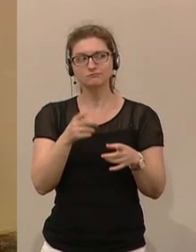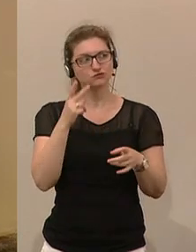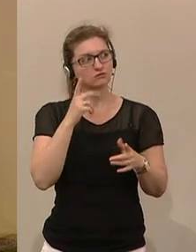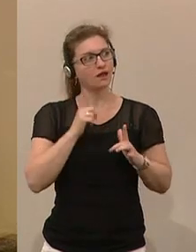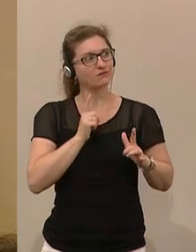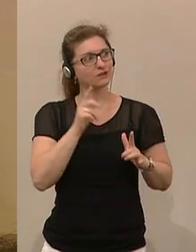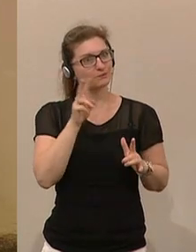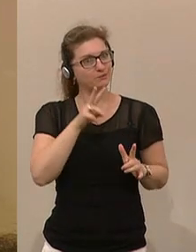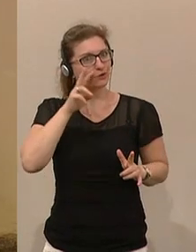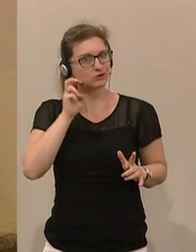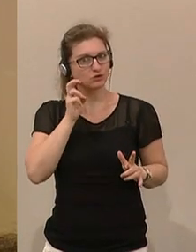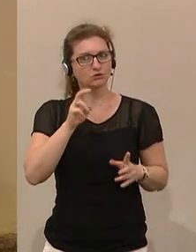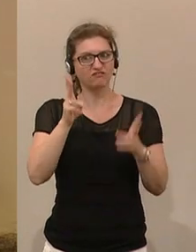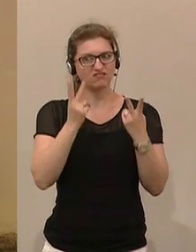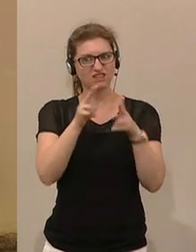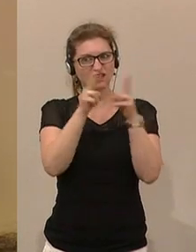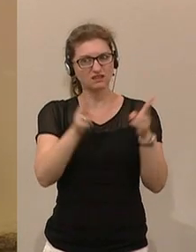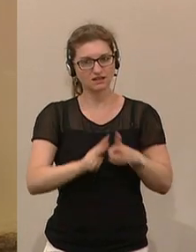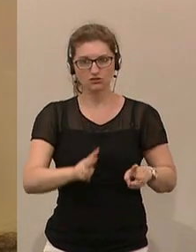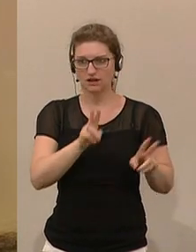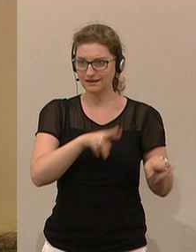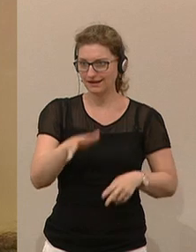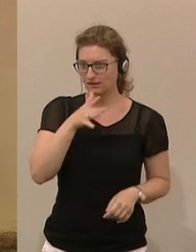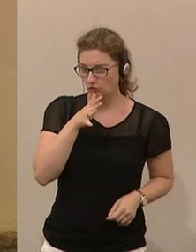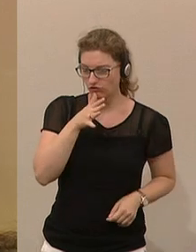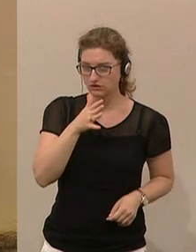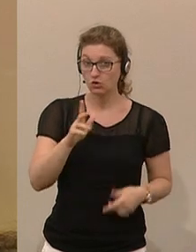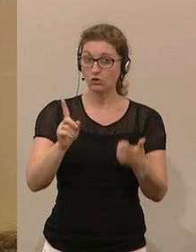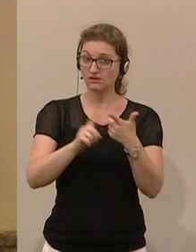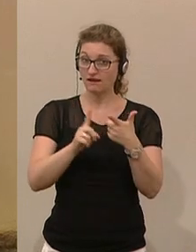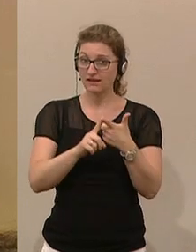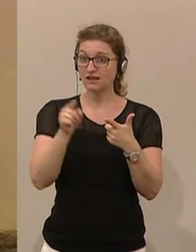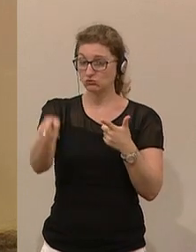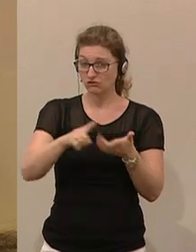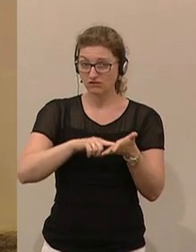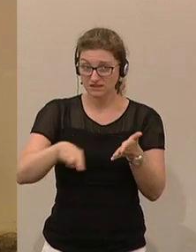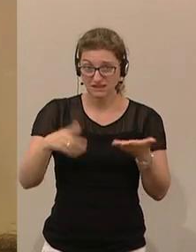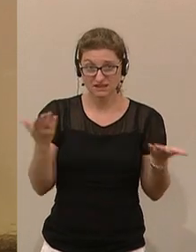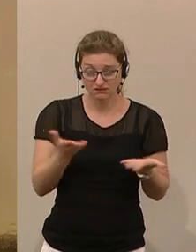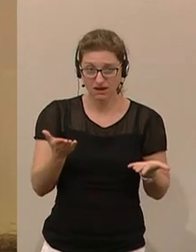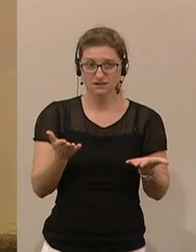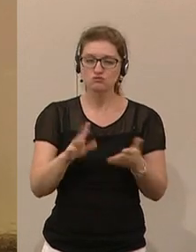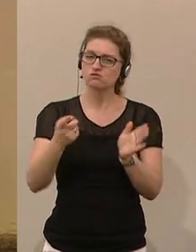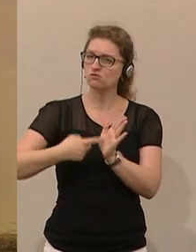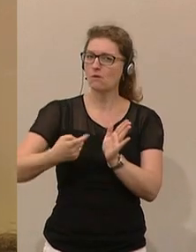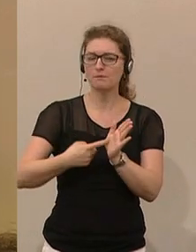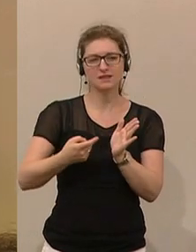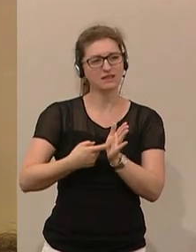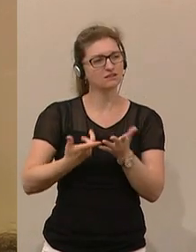internationalen Gerichtshofes. Und zweitens auf die unbedingte Forderung nach einer